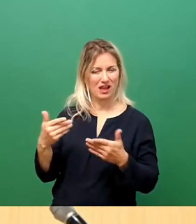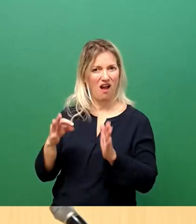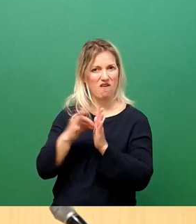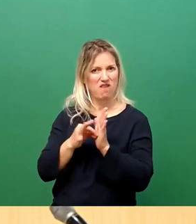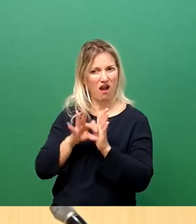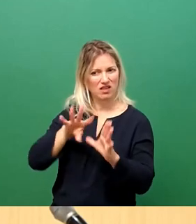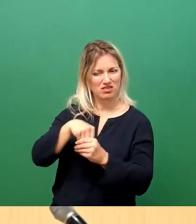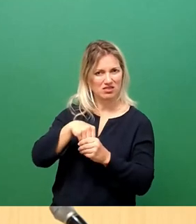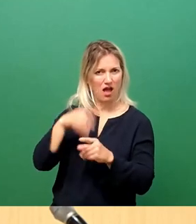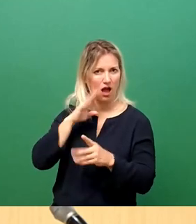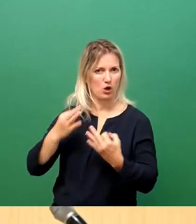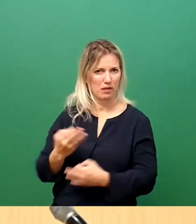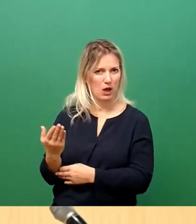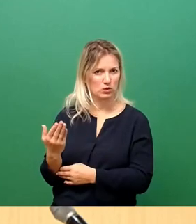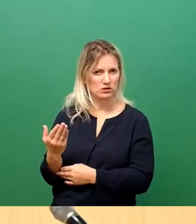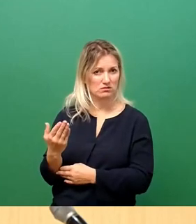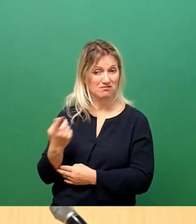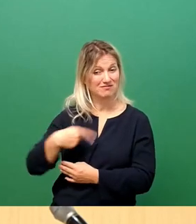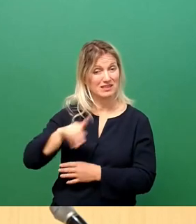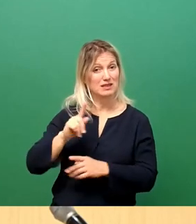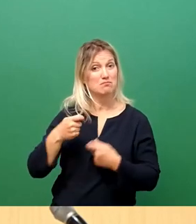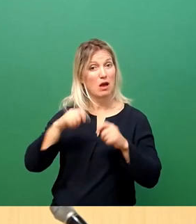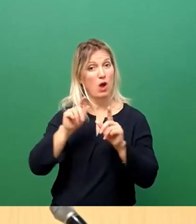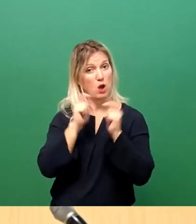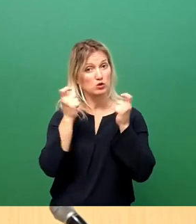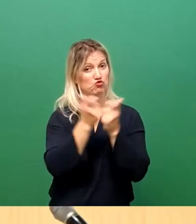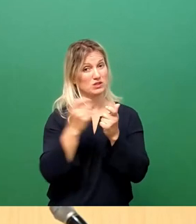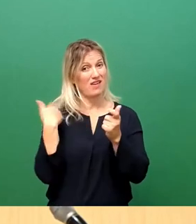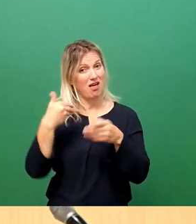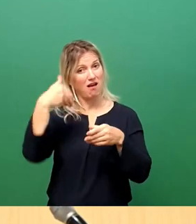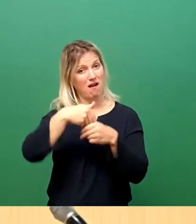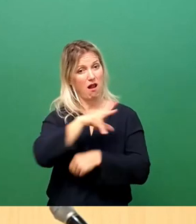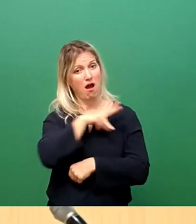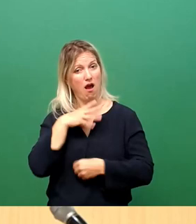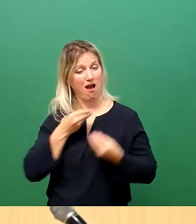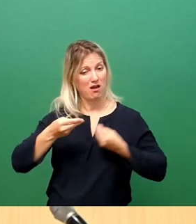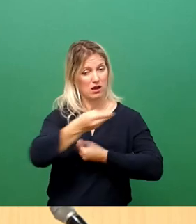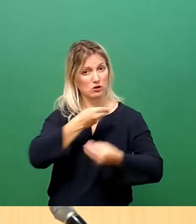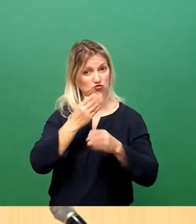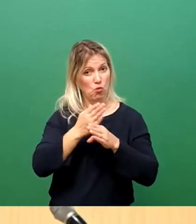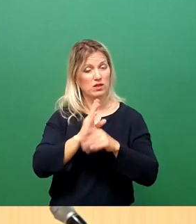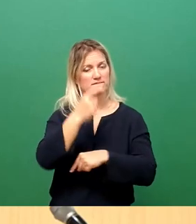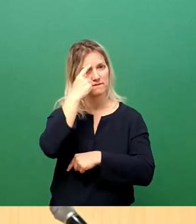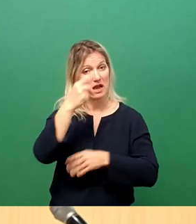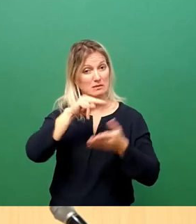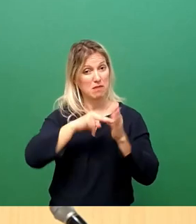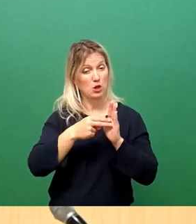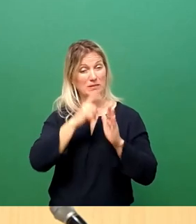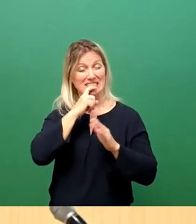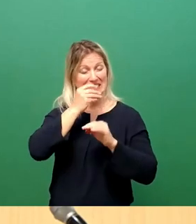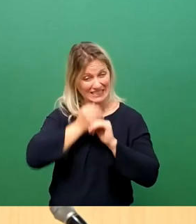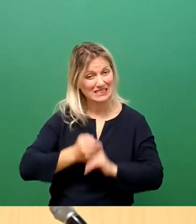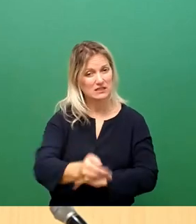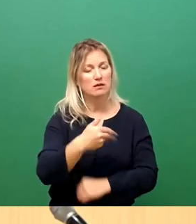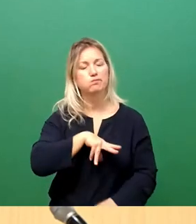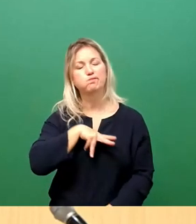Wir wissen alle, alle, die im Bauausschuss schon mal etwas länger auch unterwegs sind, wissen, wie zäh es ist, Planungen durchzubekommen in dieser Verwaltung. Das liegt nicht